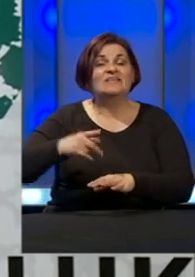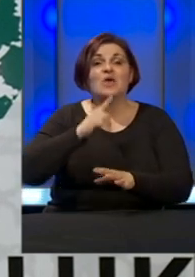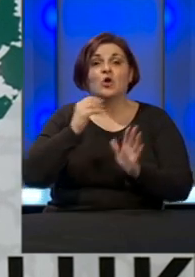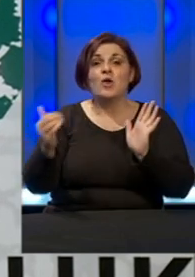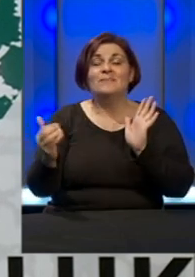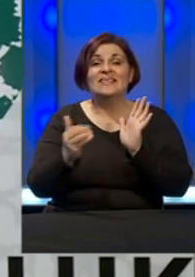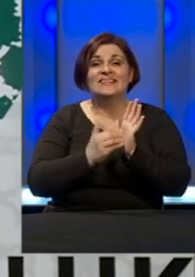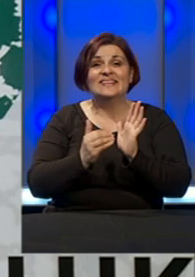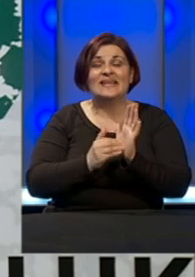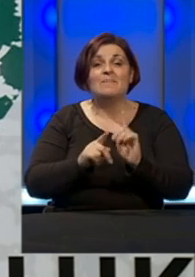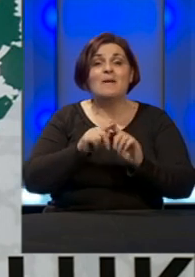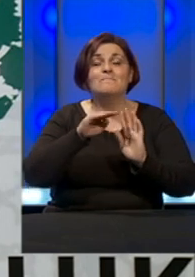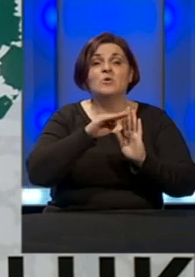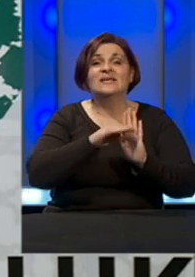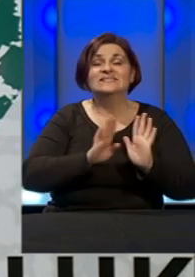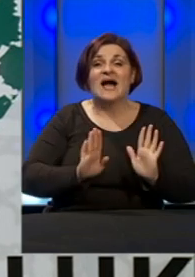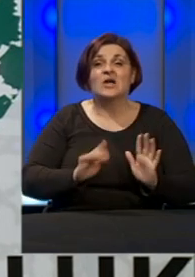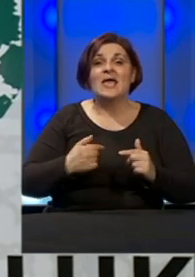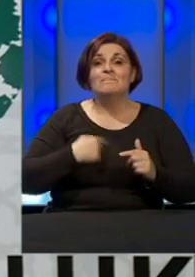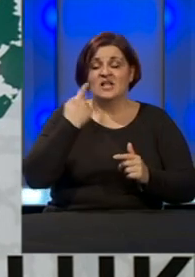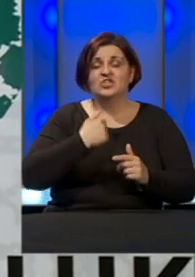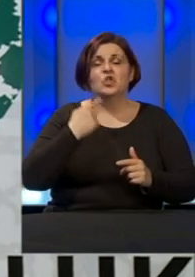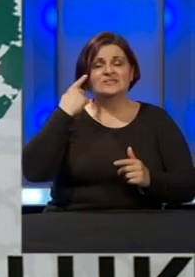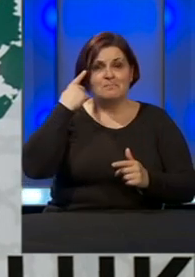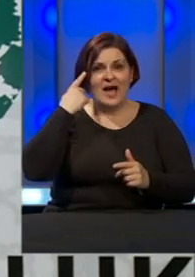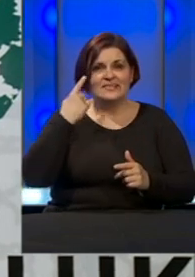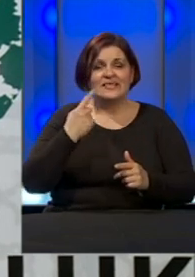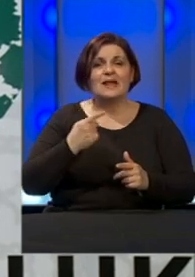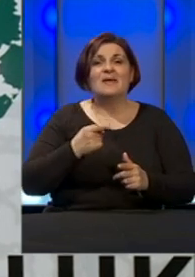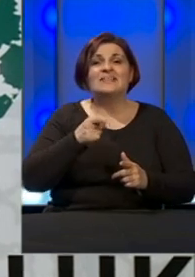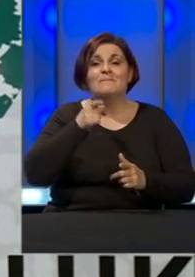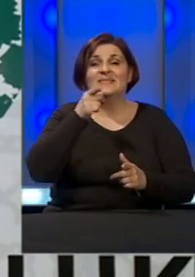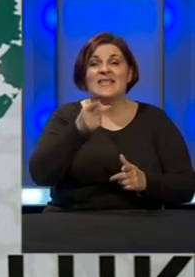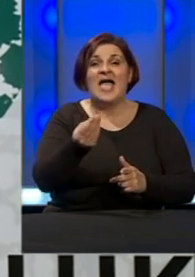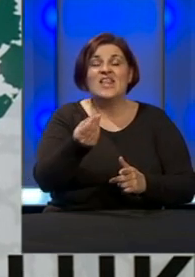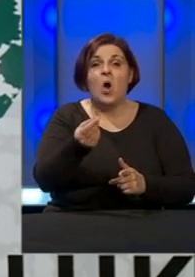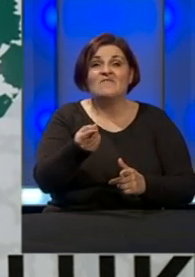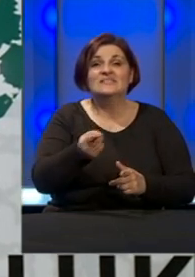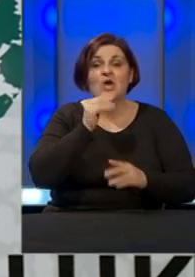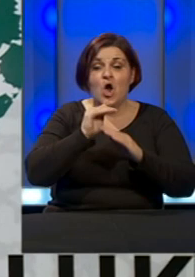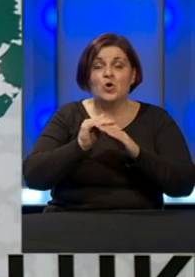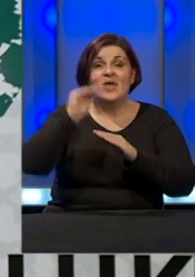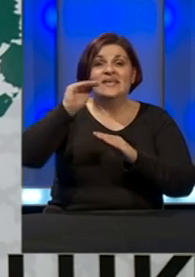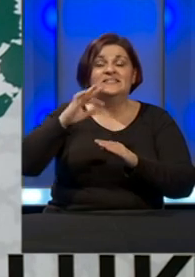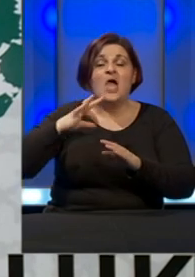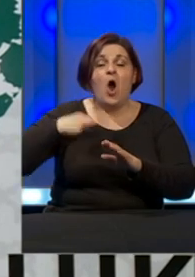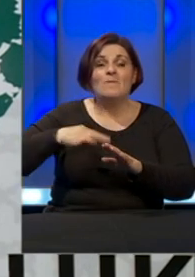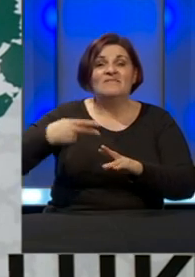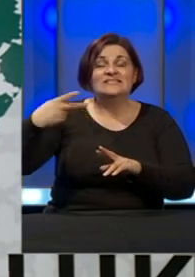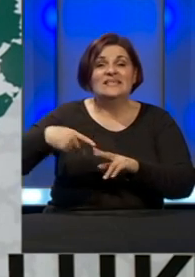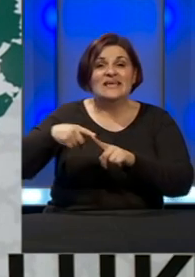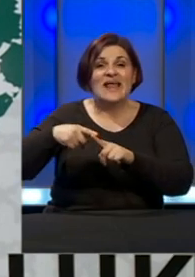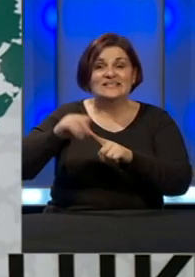trebale da budu po zakonom i mi lično smatramo da bi bar taj novac koji se nalazi iznad obaveznih rezervi